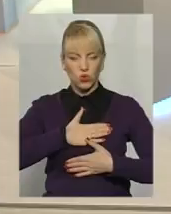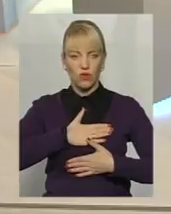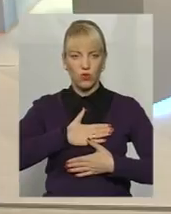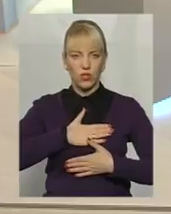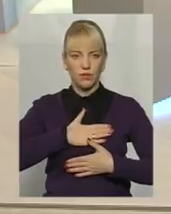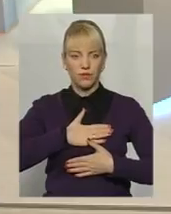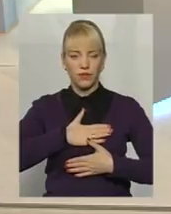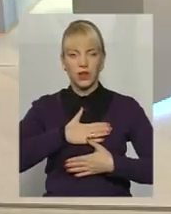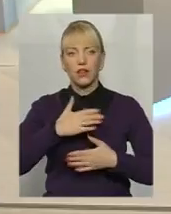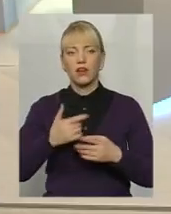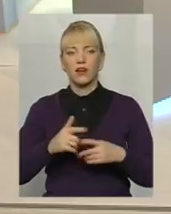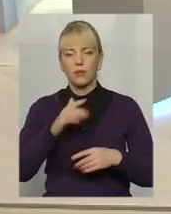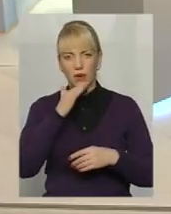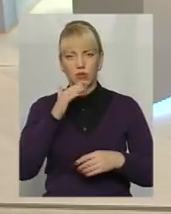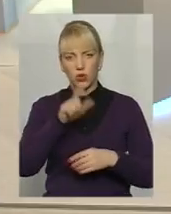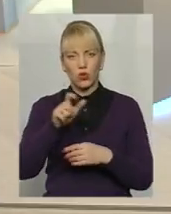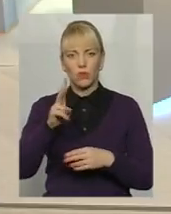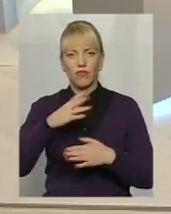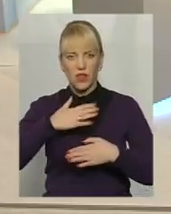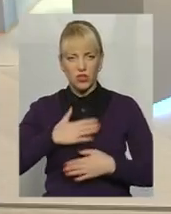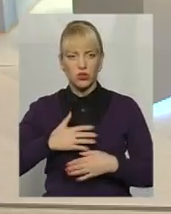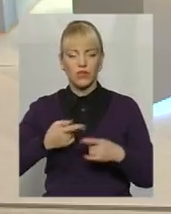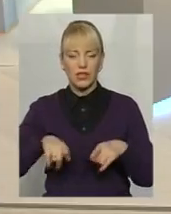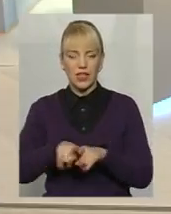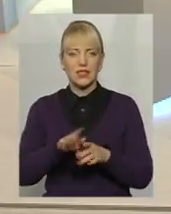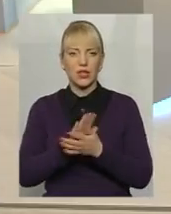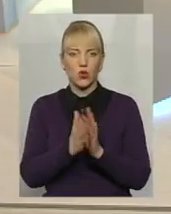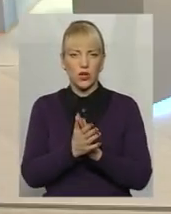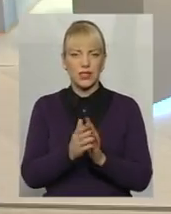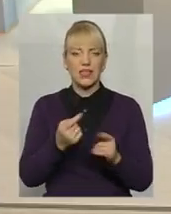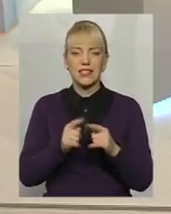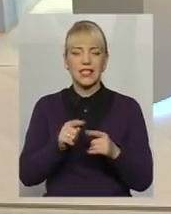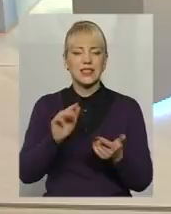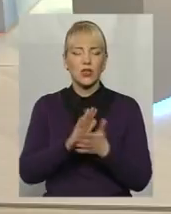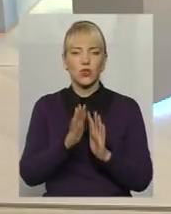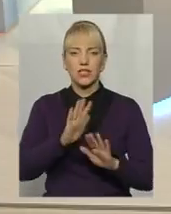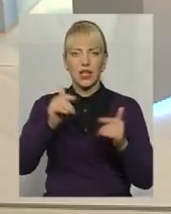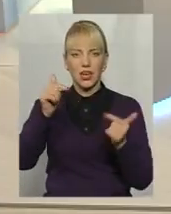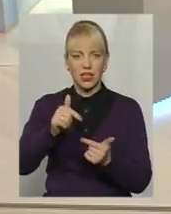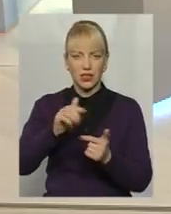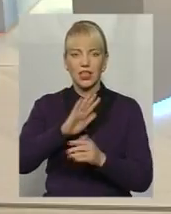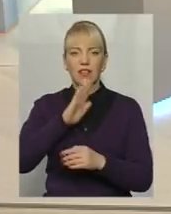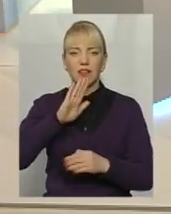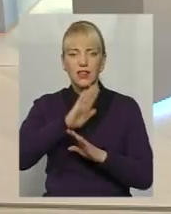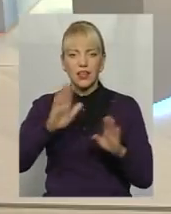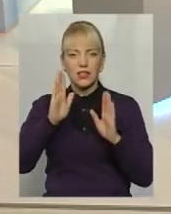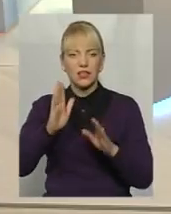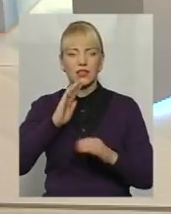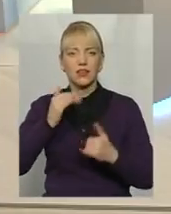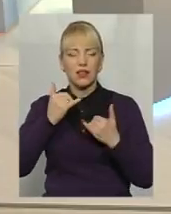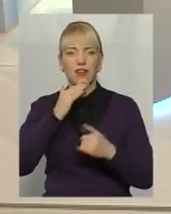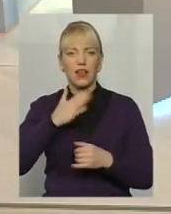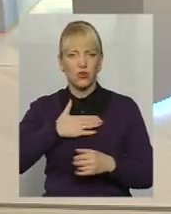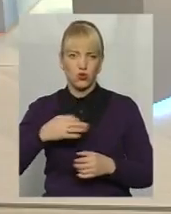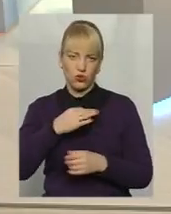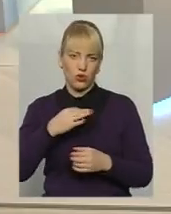працівників, які працюють. Ця ситуація не тільки для нашої області, характерна і в цілому по Україні, я спілкуюся з колегами